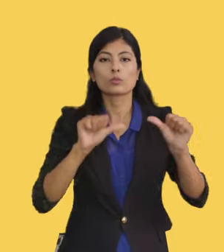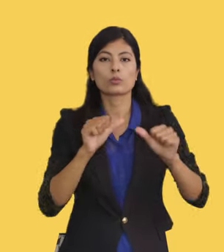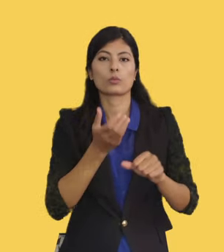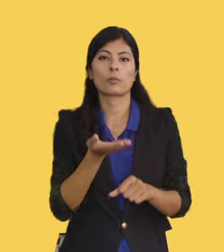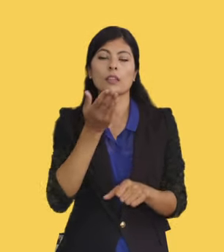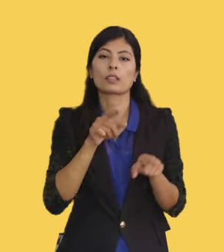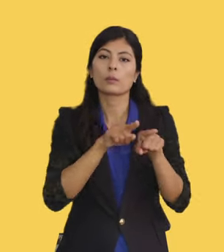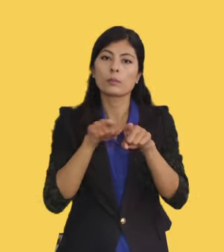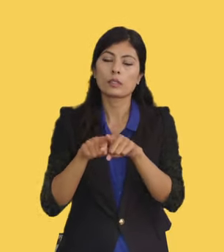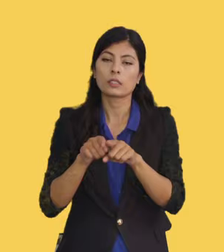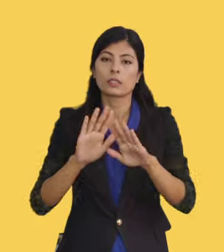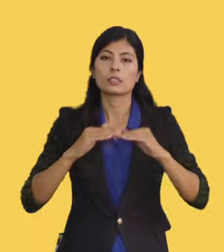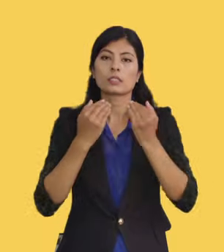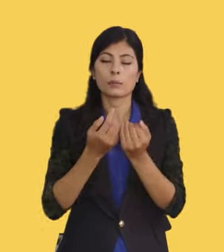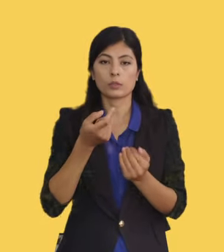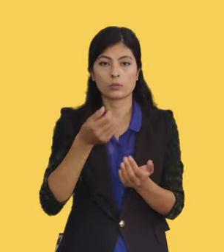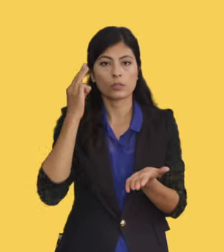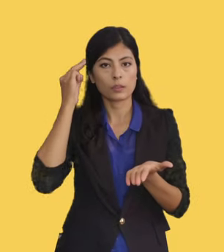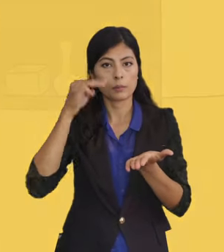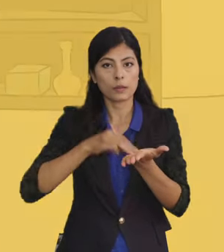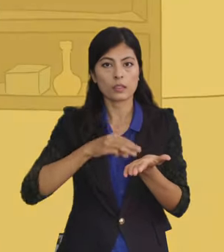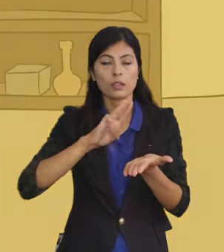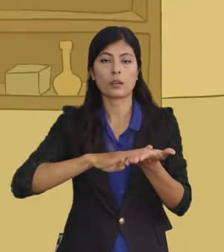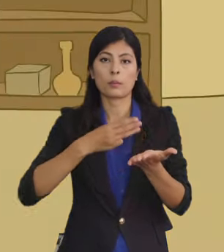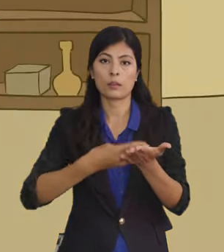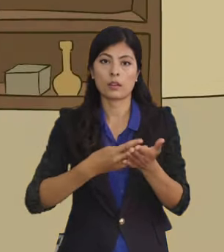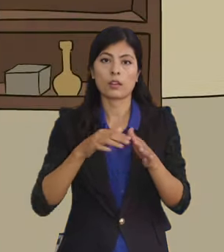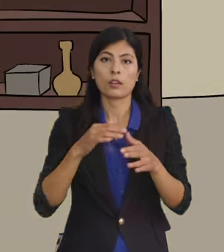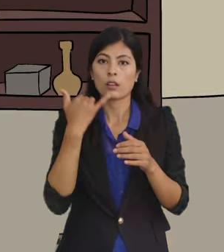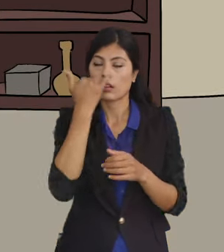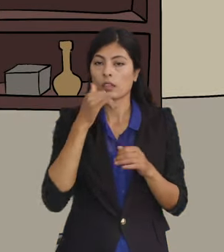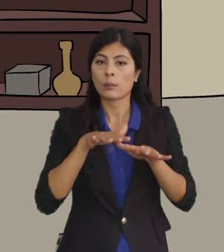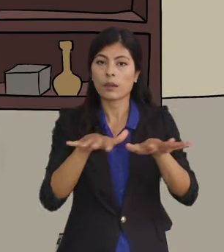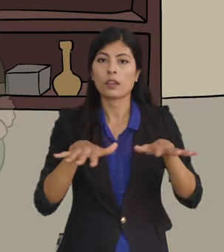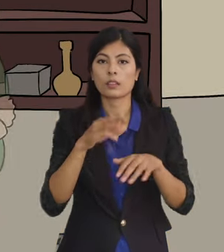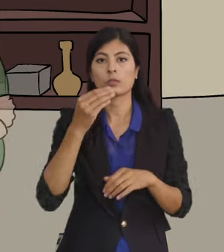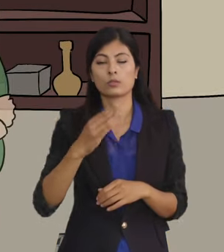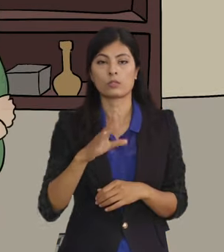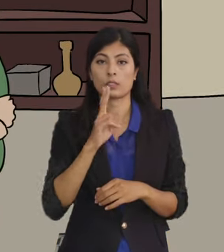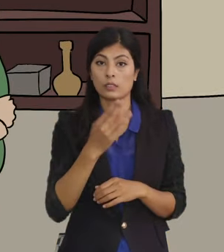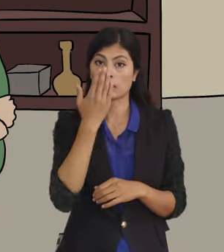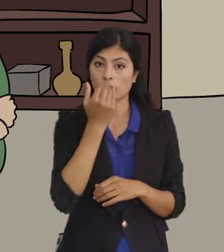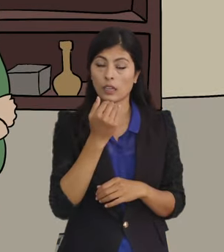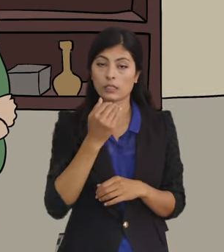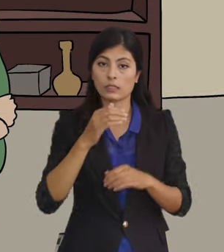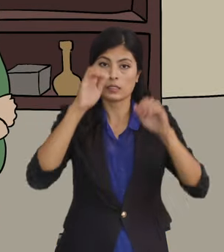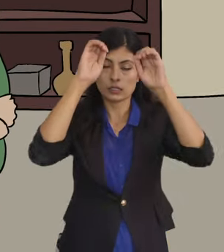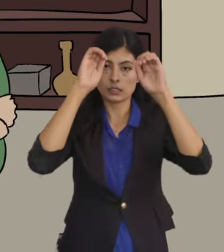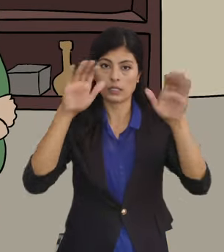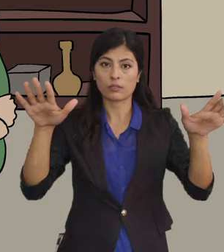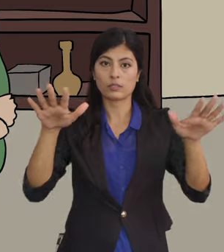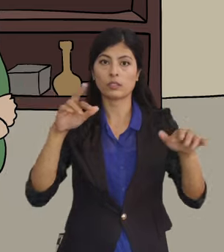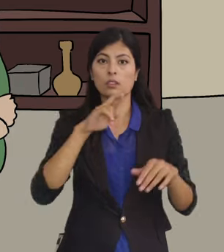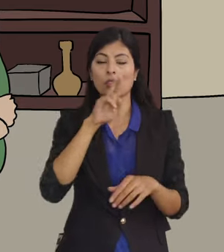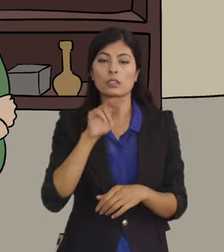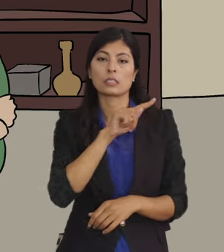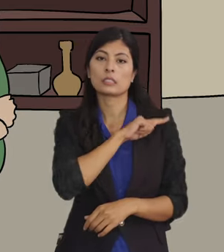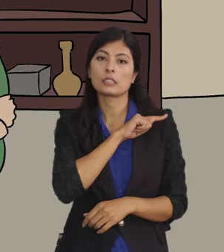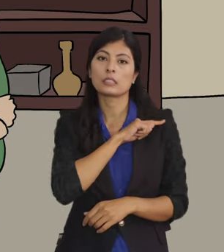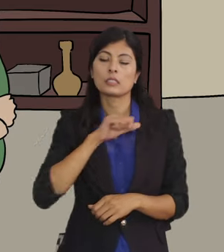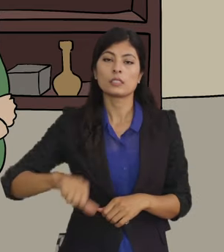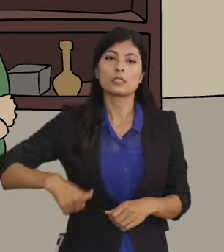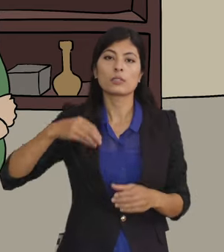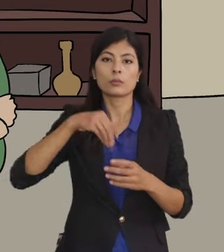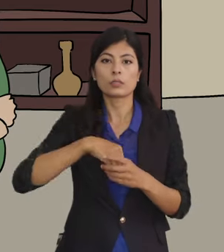माथी सामाजिक मुल्ये मान्नेता अर्थात लैंगिक टामा आधारित हुन्छ अतह सार्व जनिक वा नीजी जिवनमा